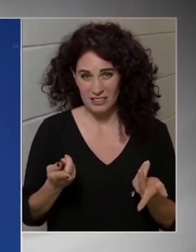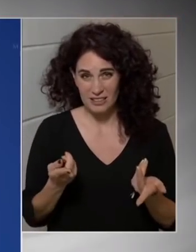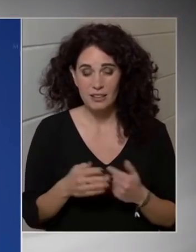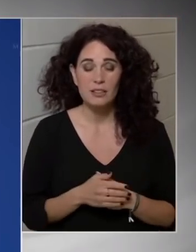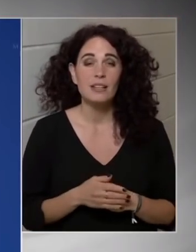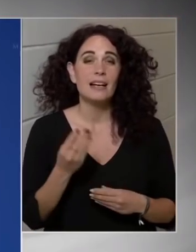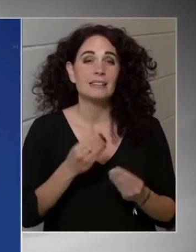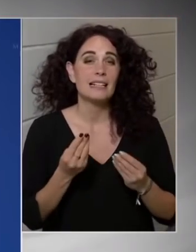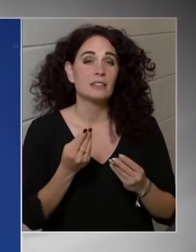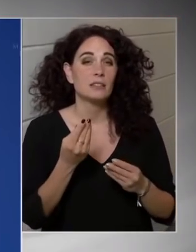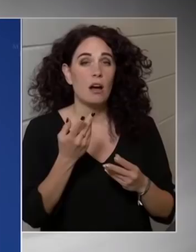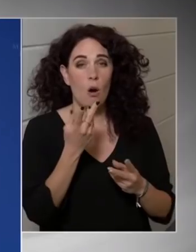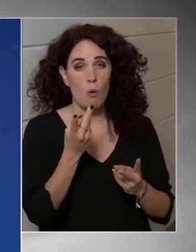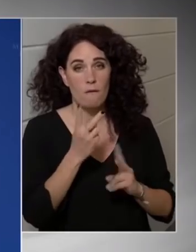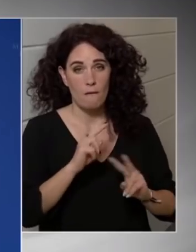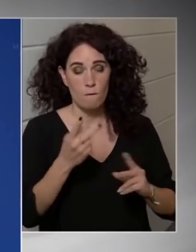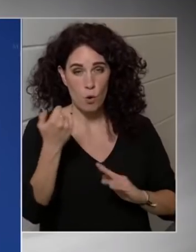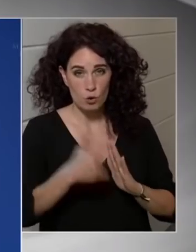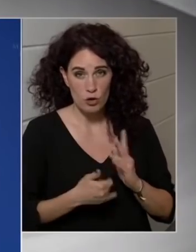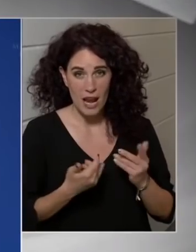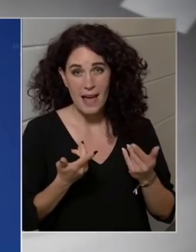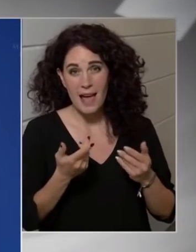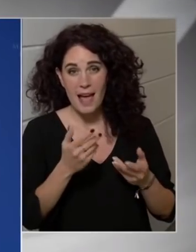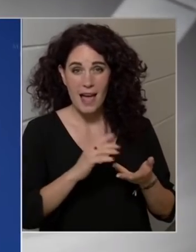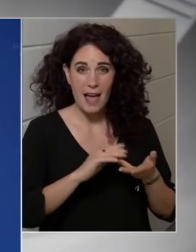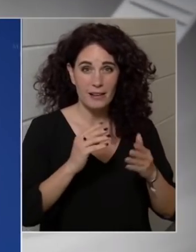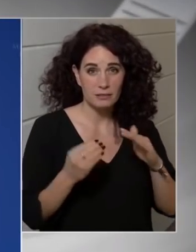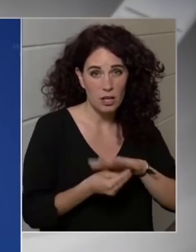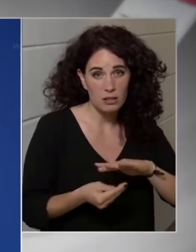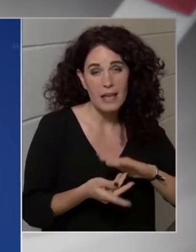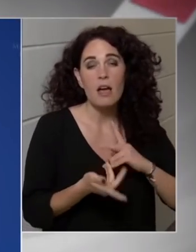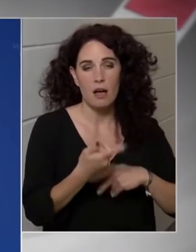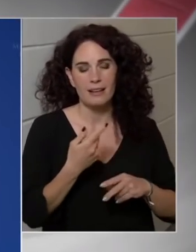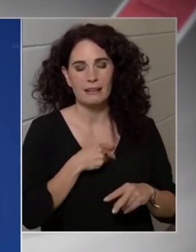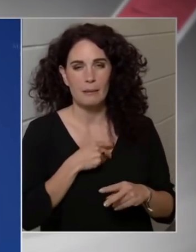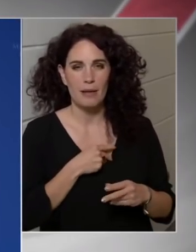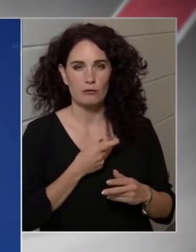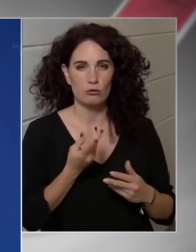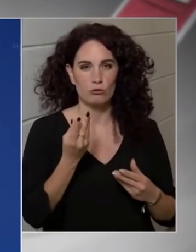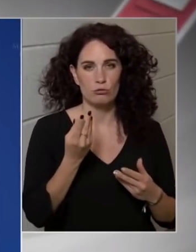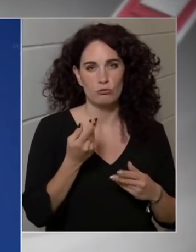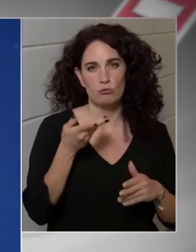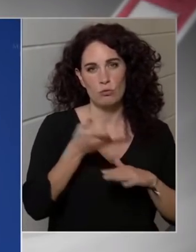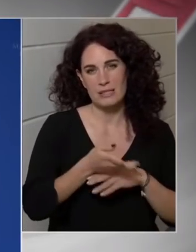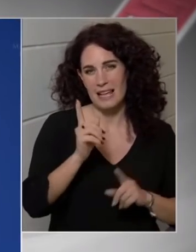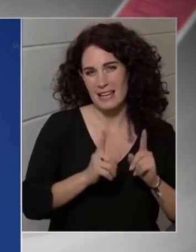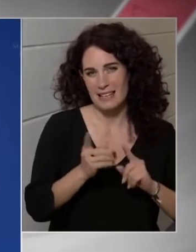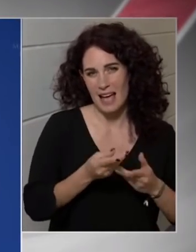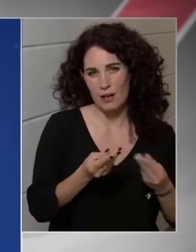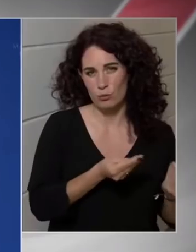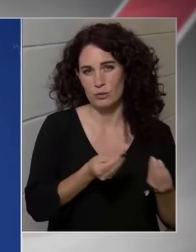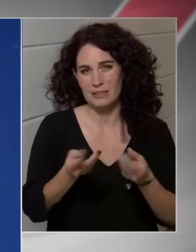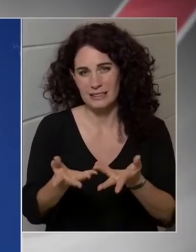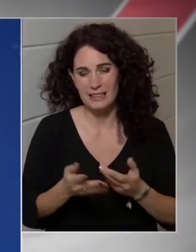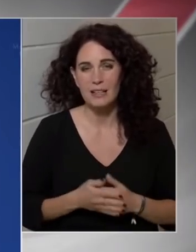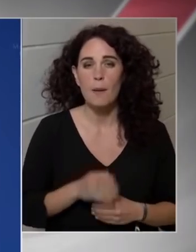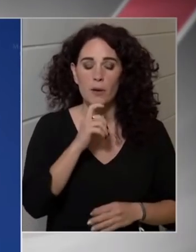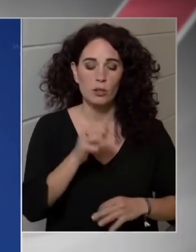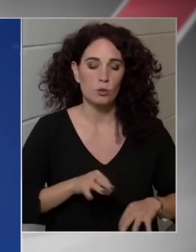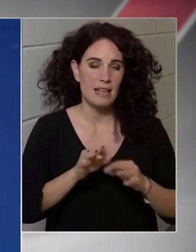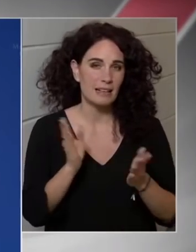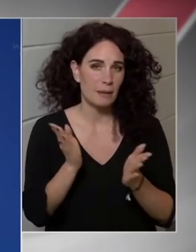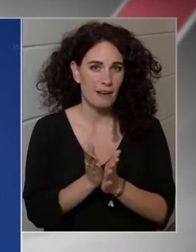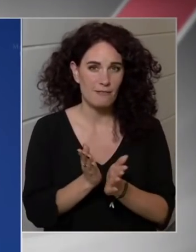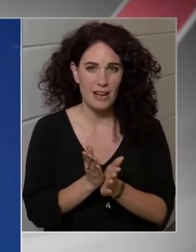ott érdemes ehhez hozzájárulni, de minden kormánynak a legfontosabb a saját polgárai ellátása. Magyarország is ennek megfelelően cselekedett,